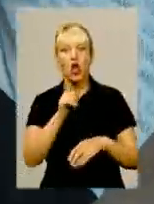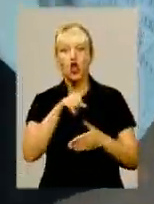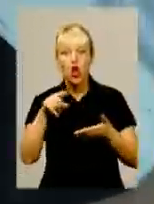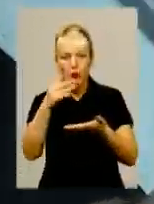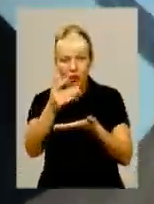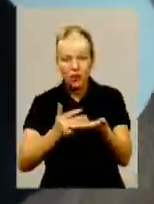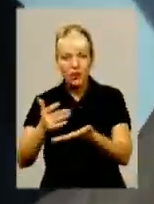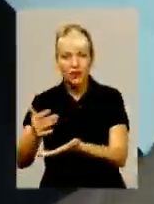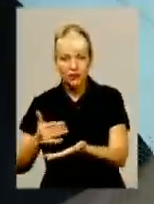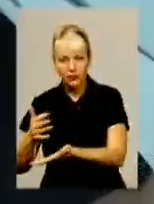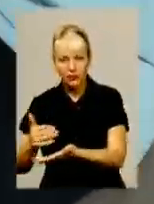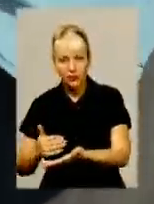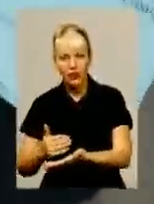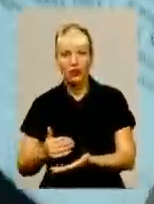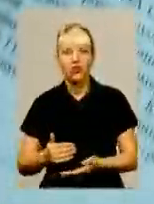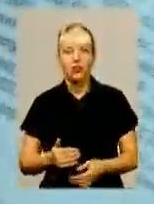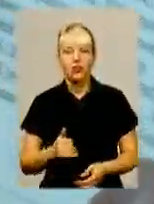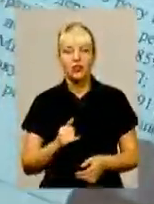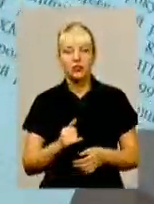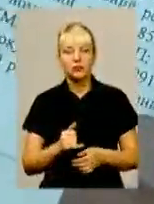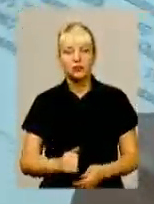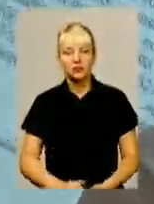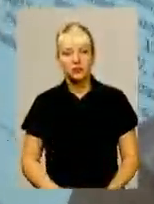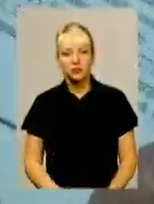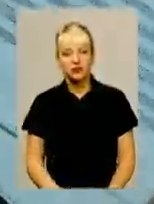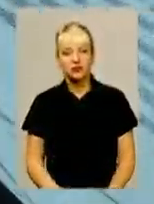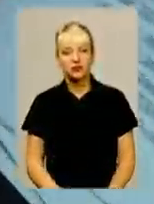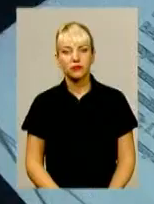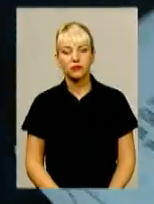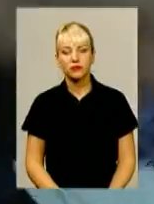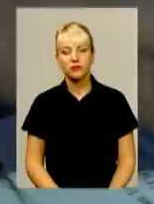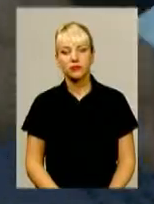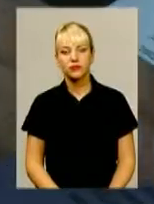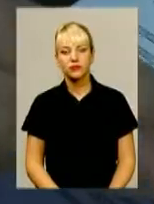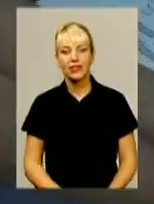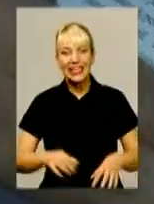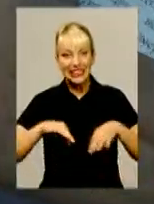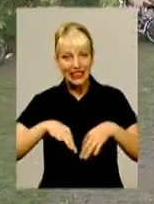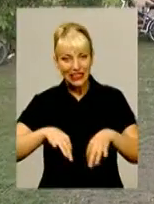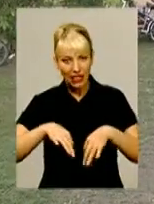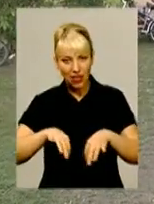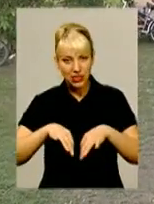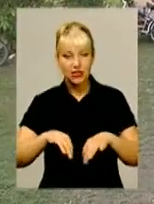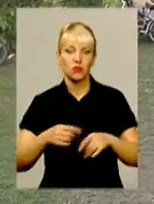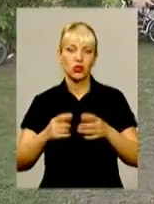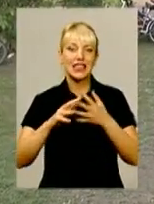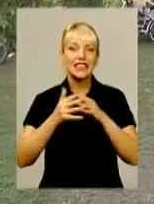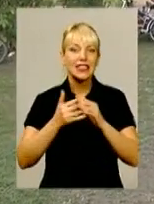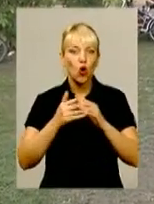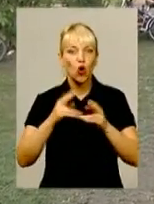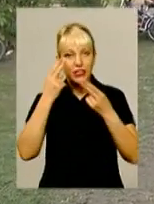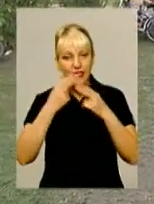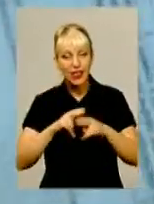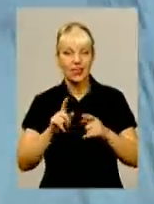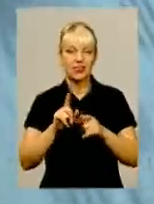пішли номери. З приводу номерів я вже казав, транспортними засобами та сільгосптехнікою, КАМАЗи,